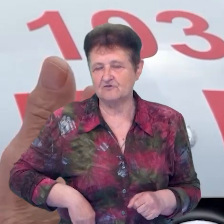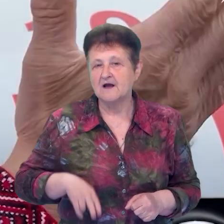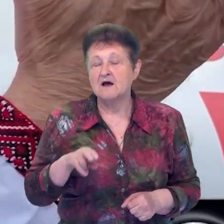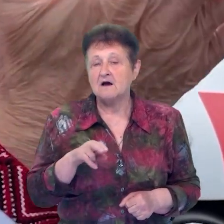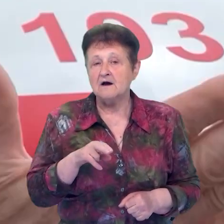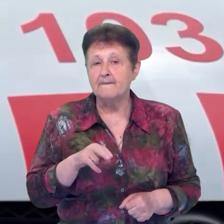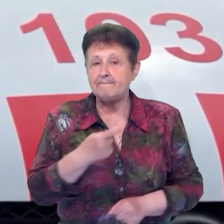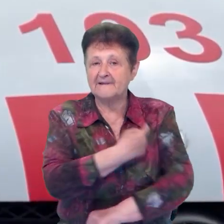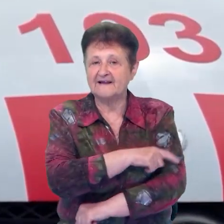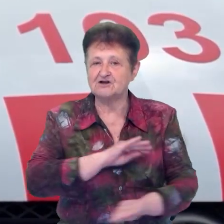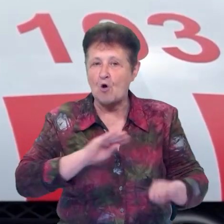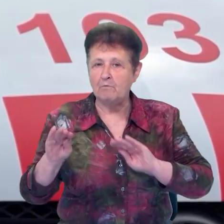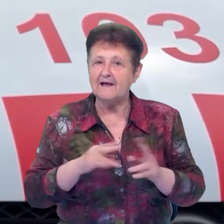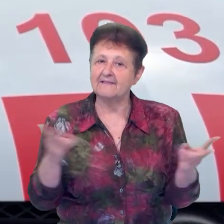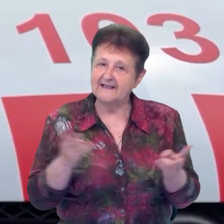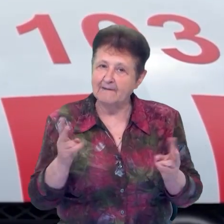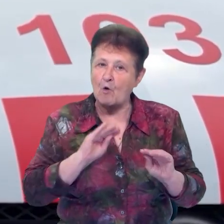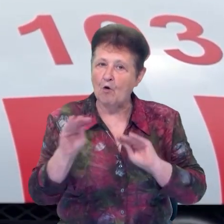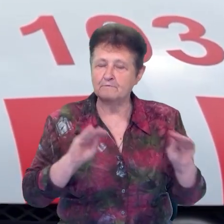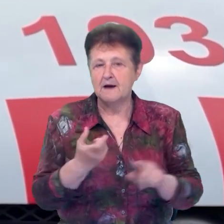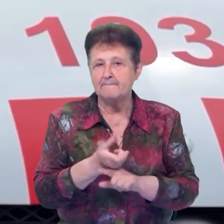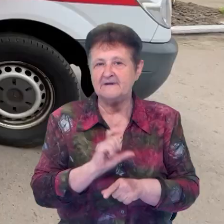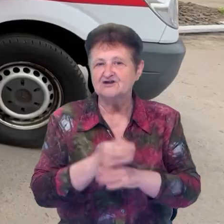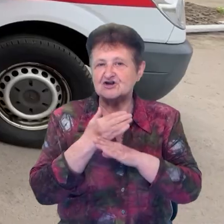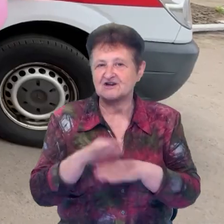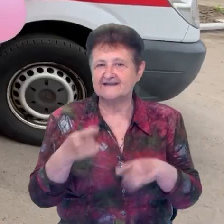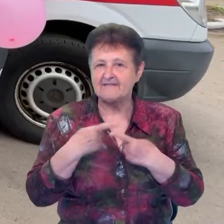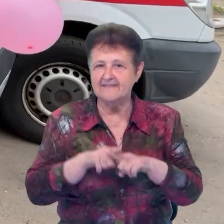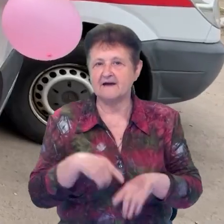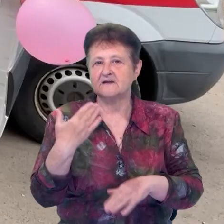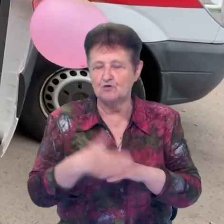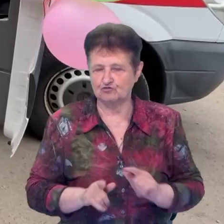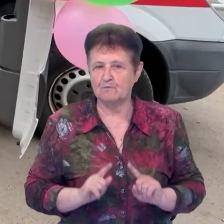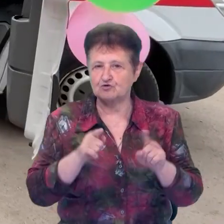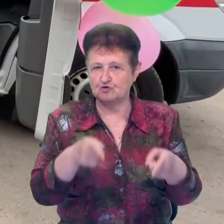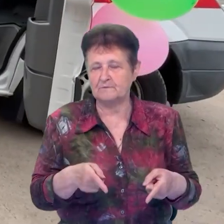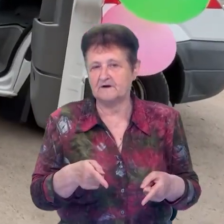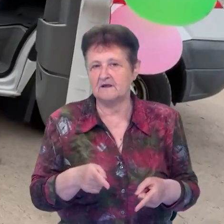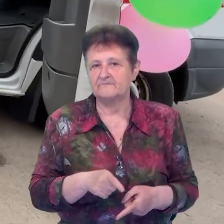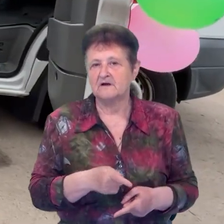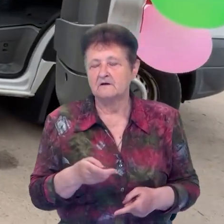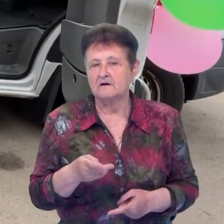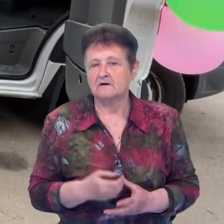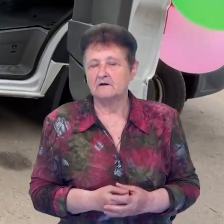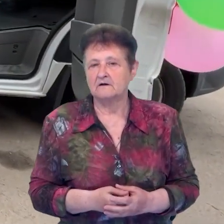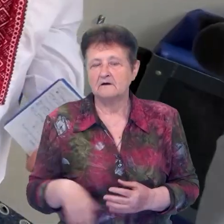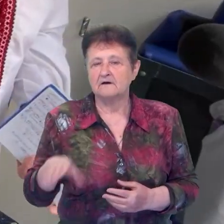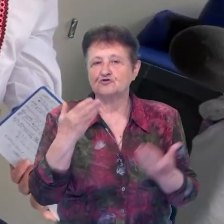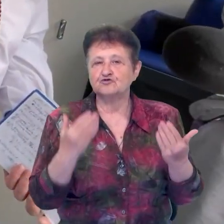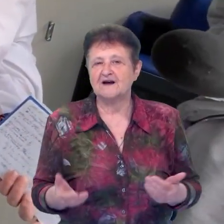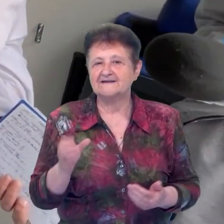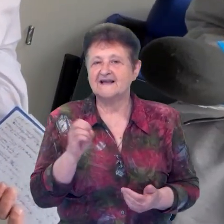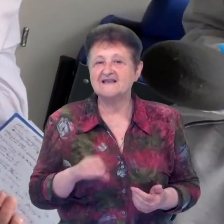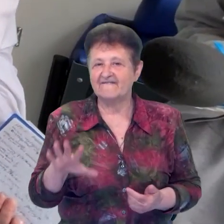Медичним обладнанням його треба укомплектувати. Більша частина техніки вже надійшла. Привозять все з Данії. Сучасні